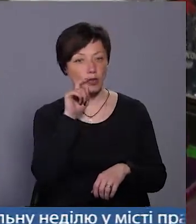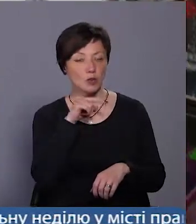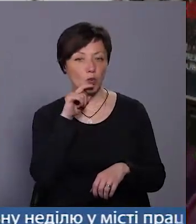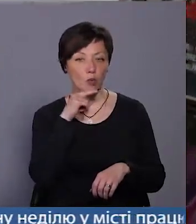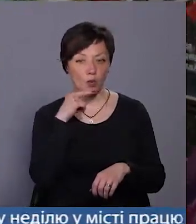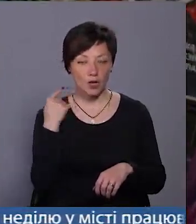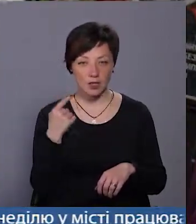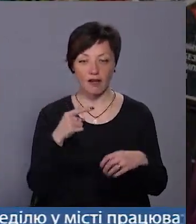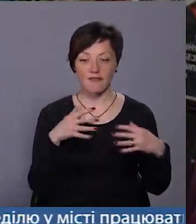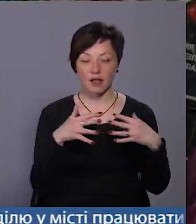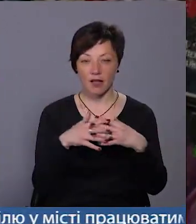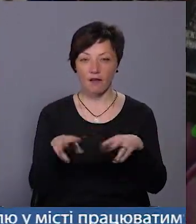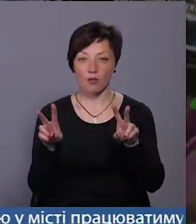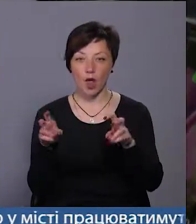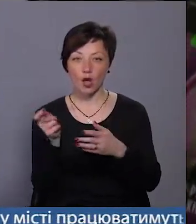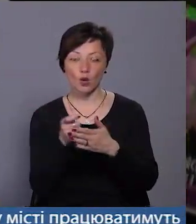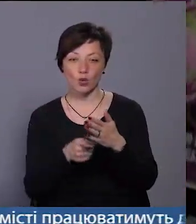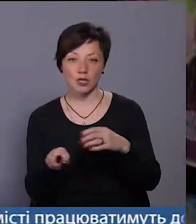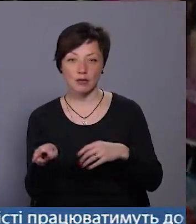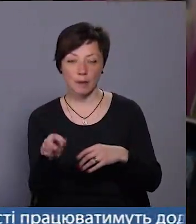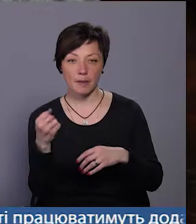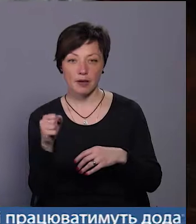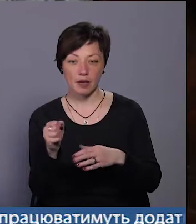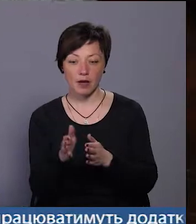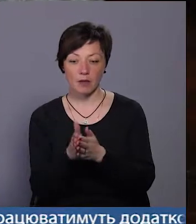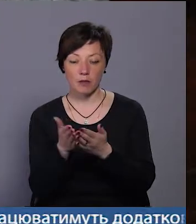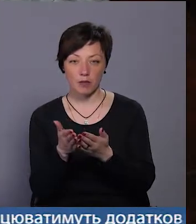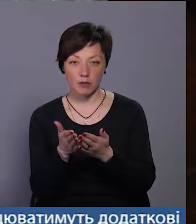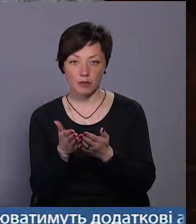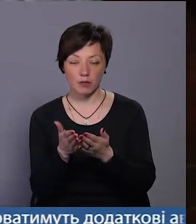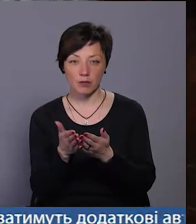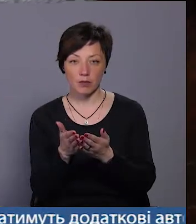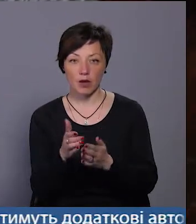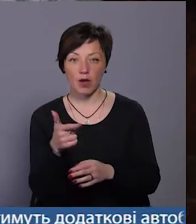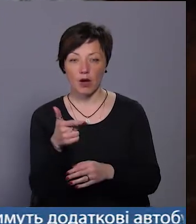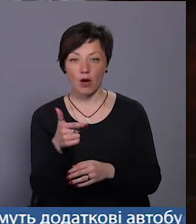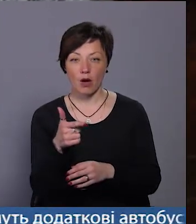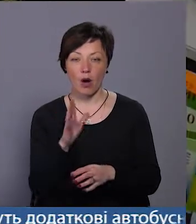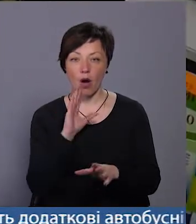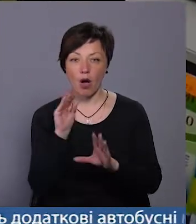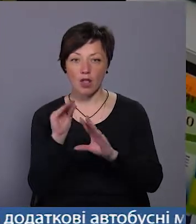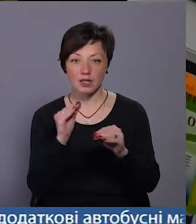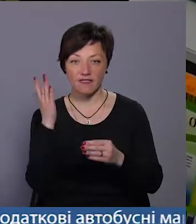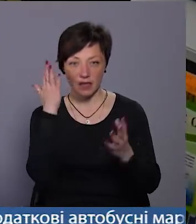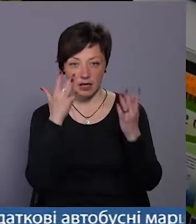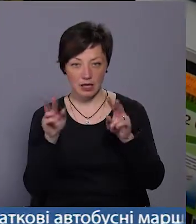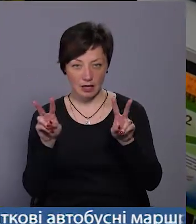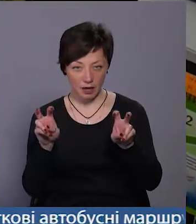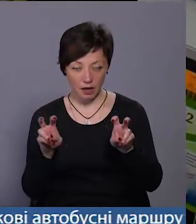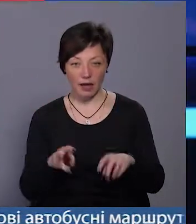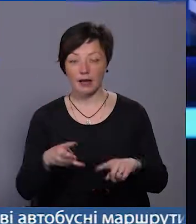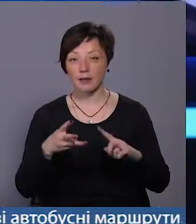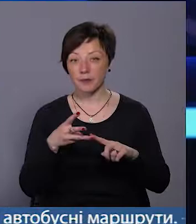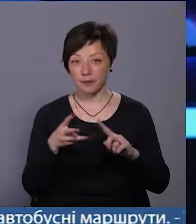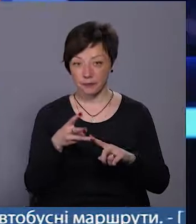війни. У номінації «Художня література» перемогла збірка прози та поезії «Голоси видіння» Анатолія Ненцінського.